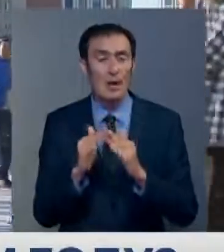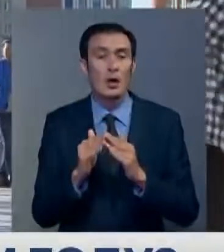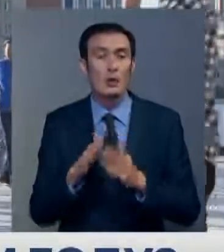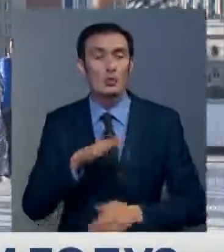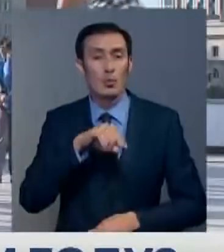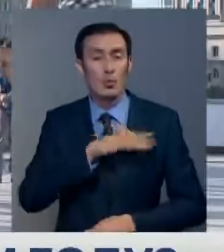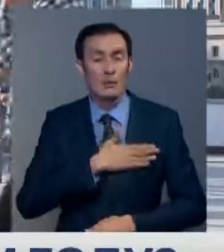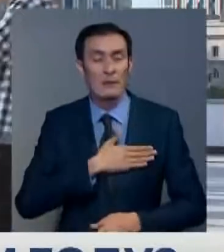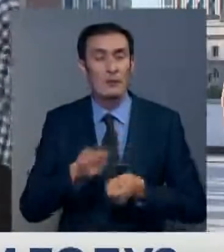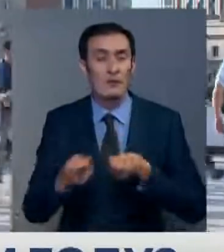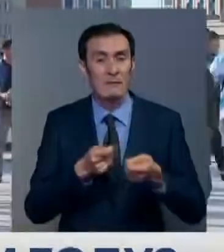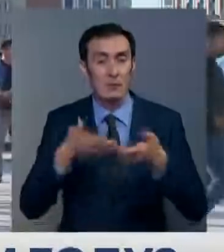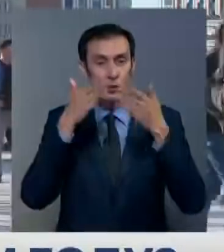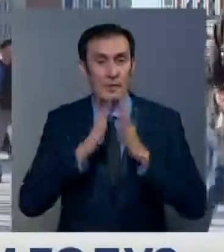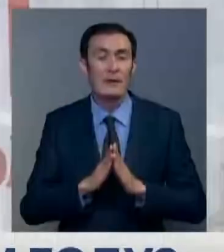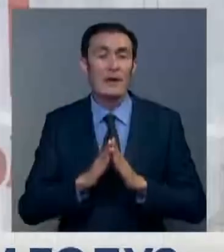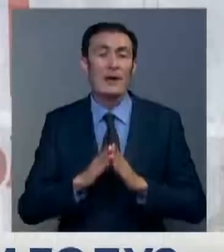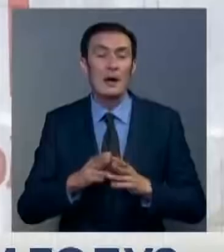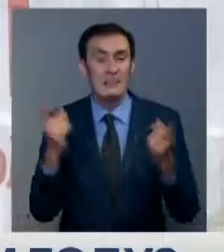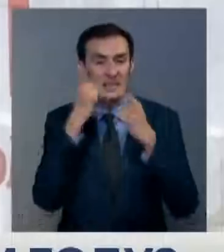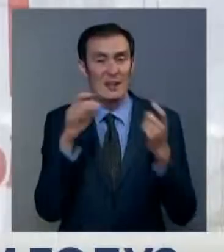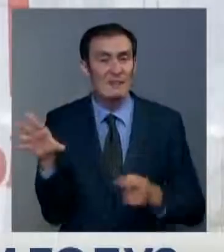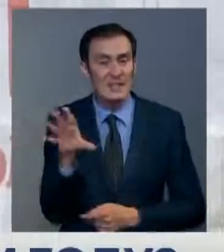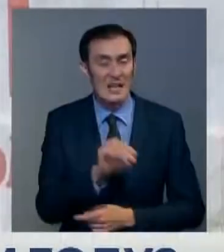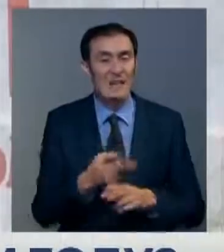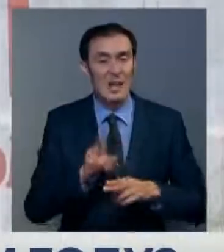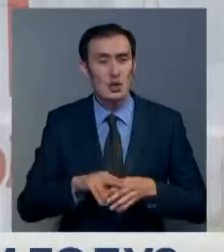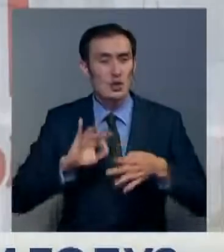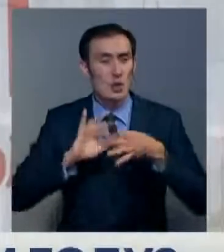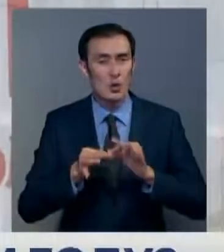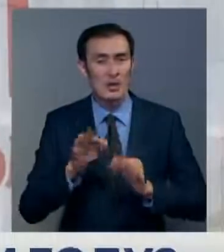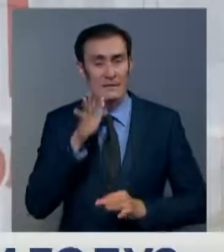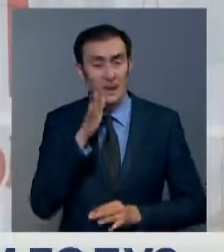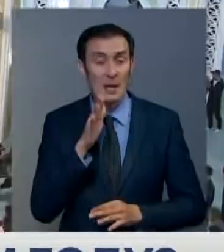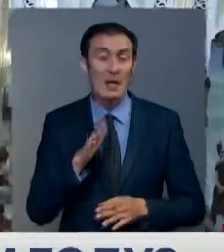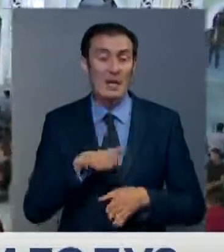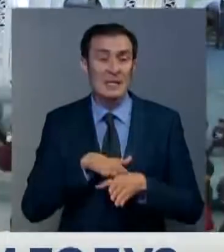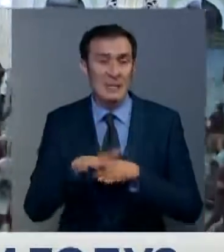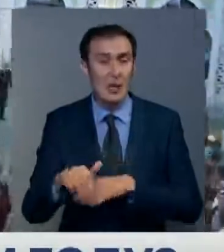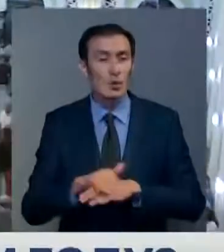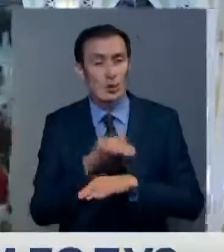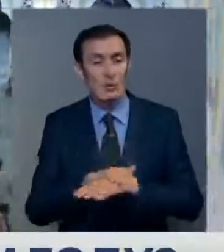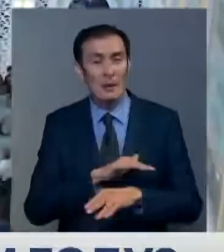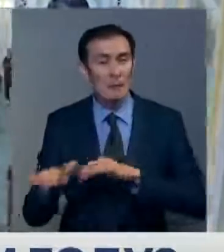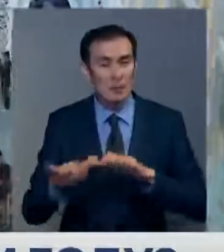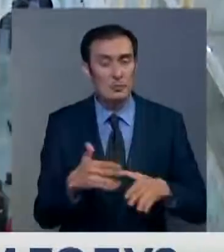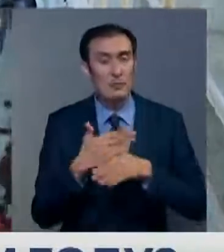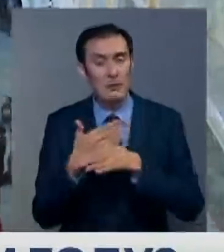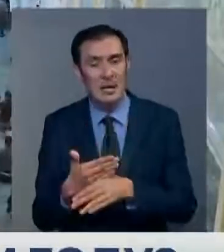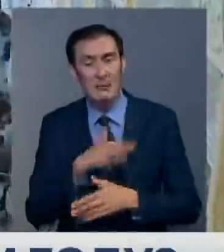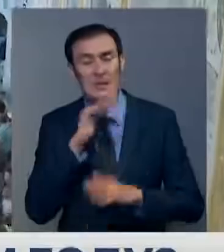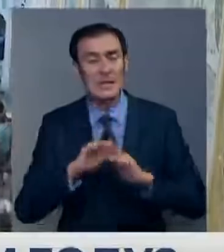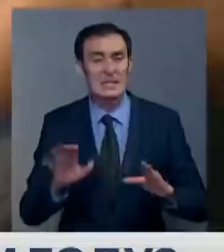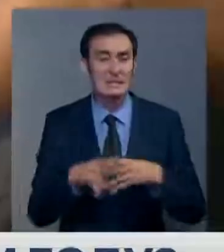управления мусульман Казахстана Наурусбай Кажа Таганулы призвал всех в это сложное для страны время делать добрые поступки, помогать